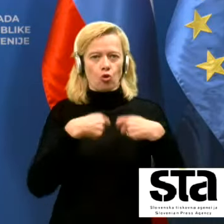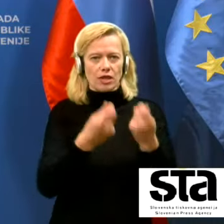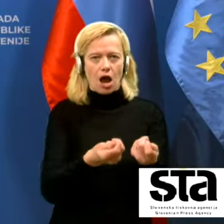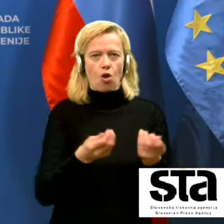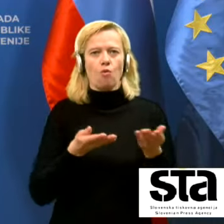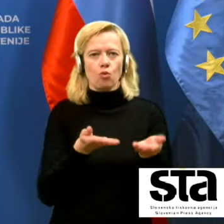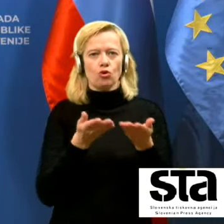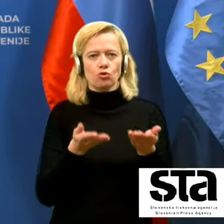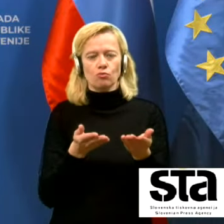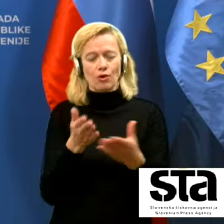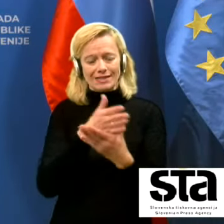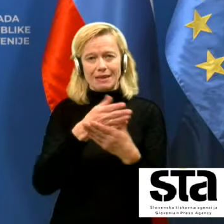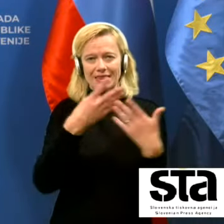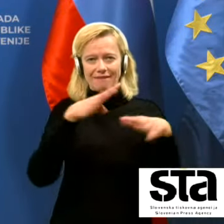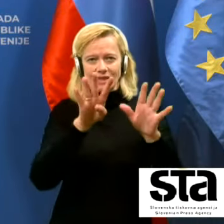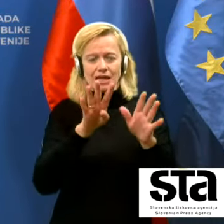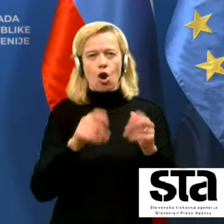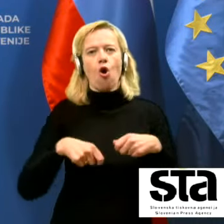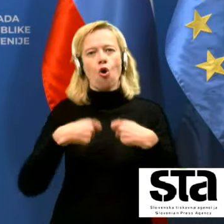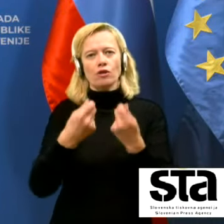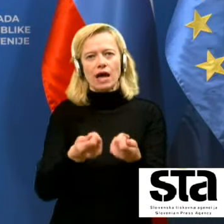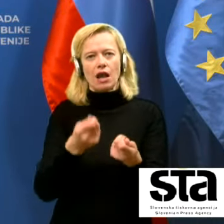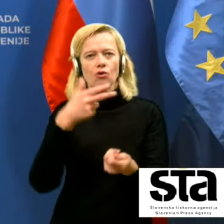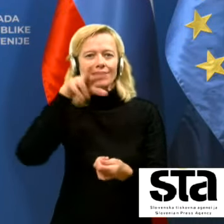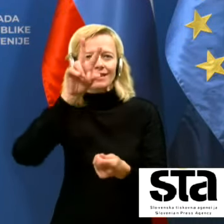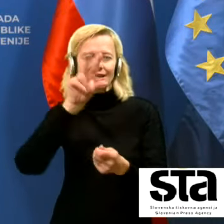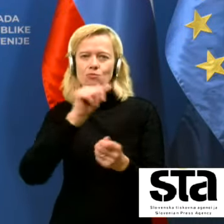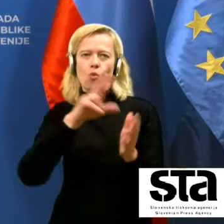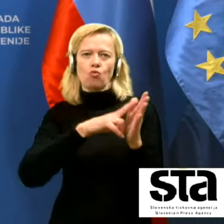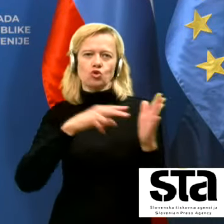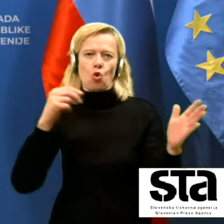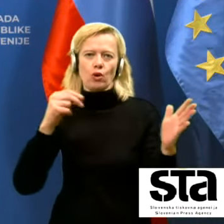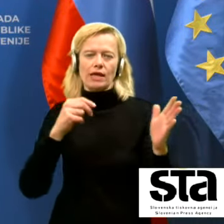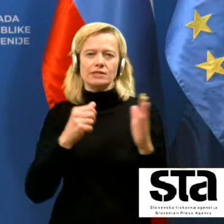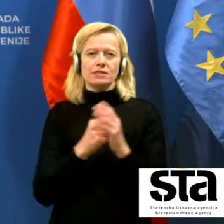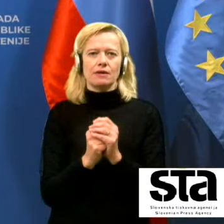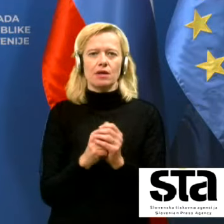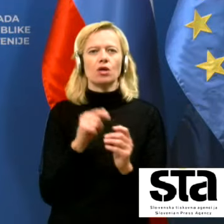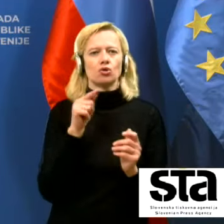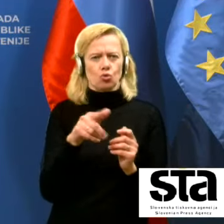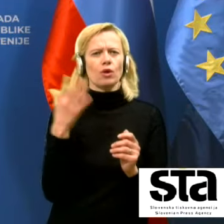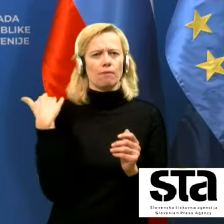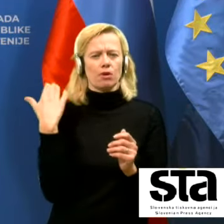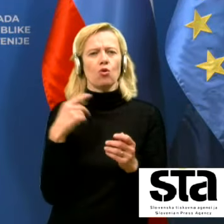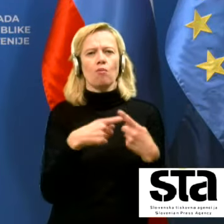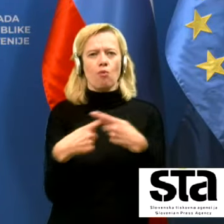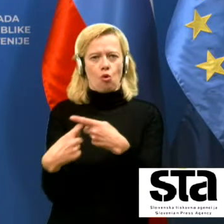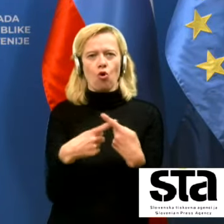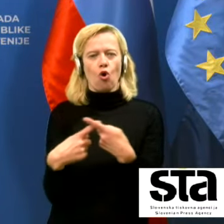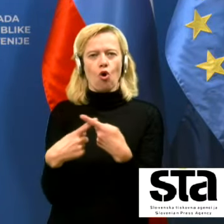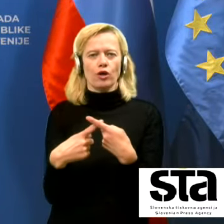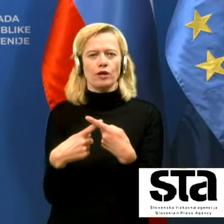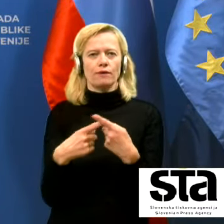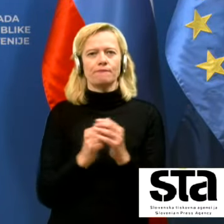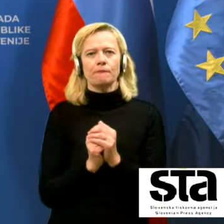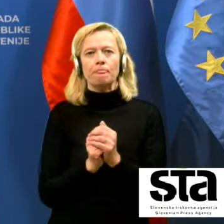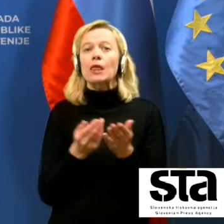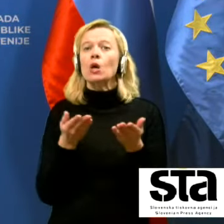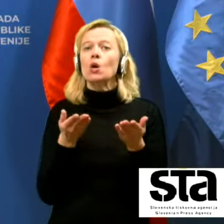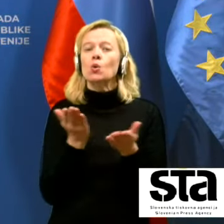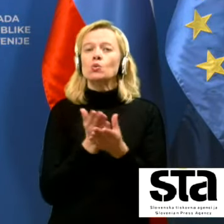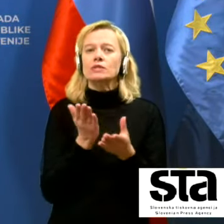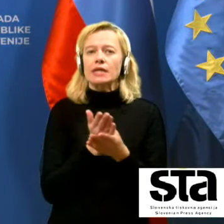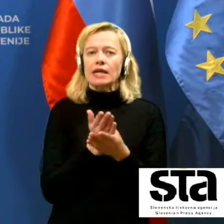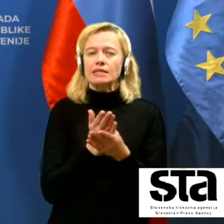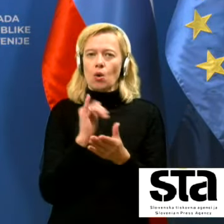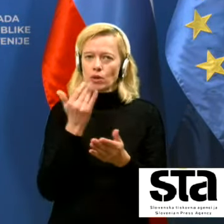19 jih je v dodalo 13 vzorec in to je bil tudi pogoj in ustrezal je pa vsem